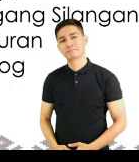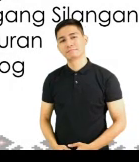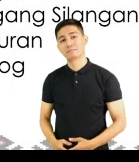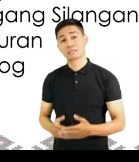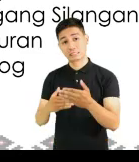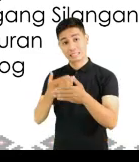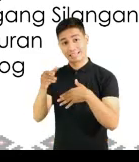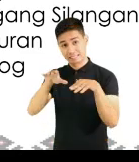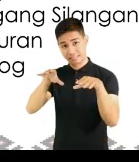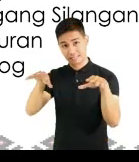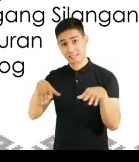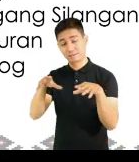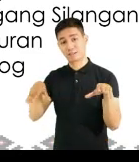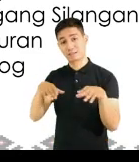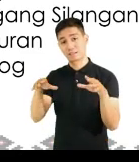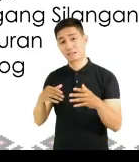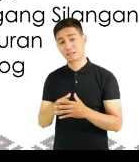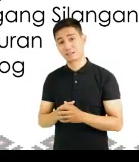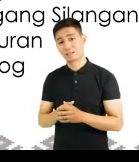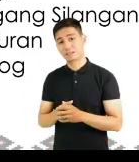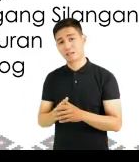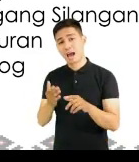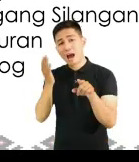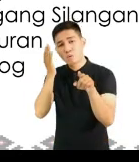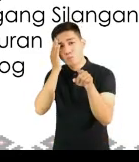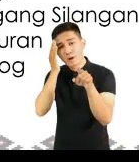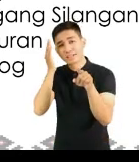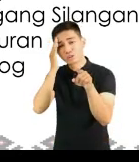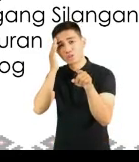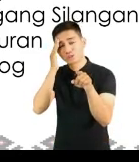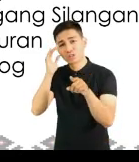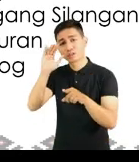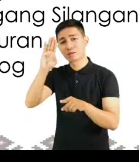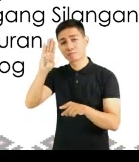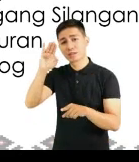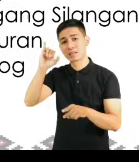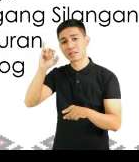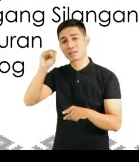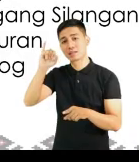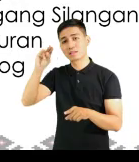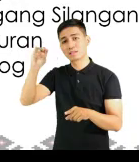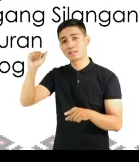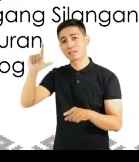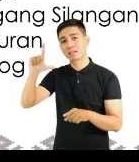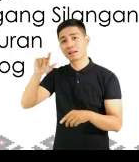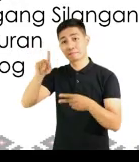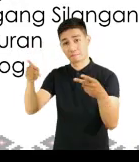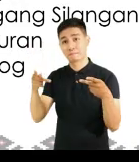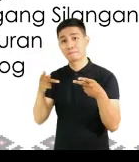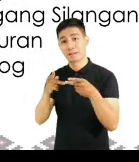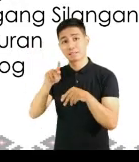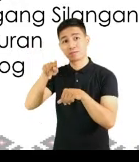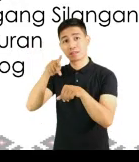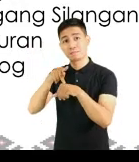Lumipat tayo sa susunod na bahagi. Tukuyin ang lokasyong bisinal ng Pilipinas gamit